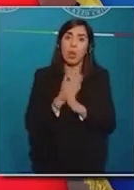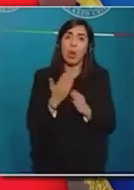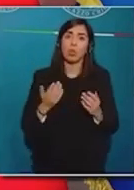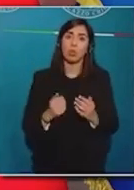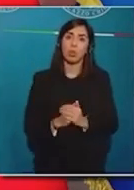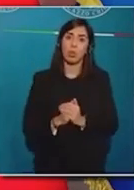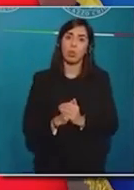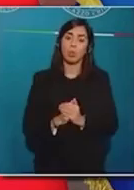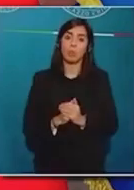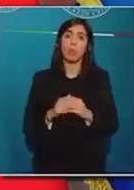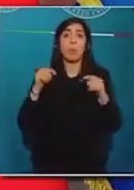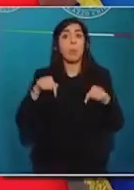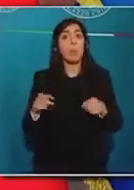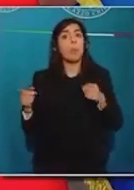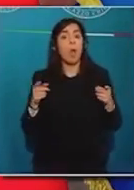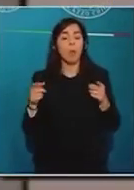in questo momento...